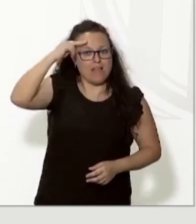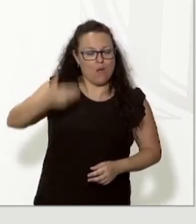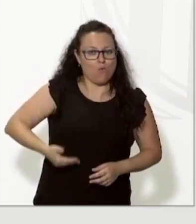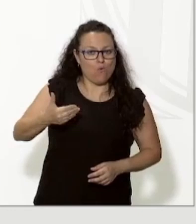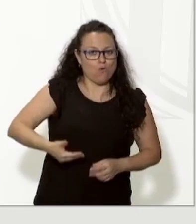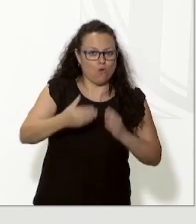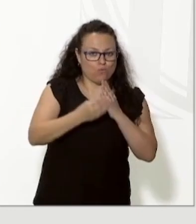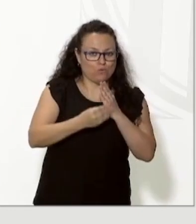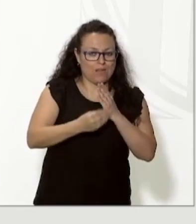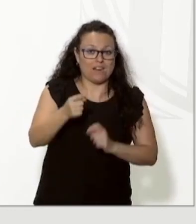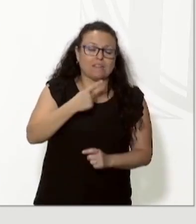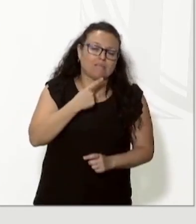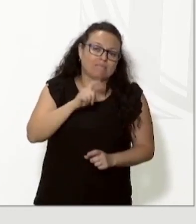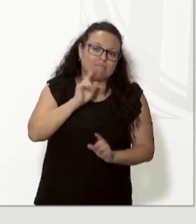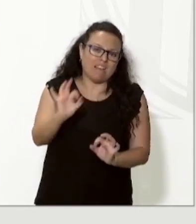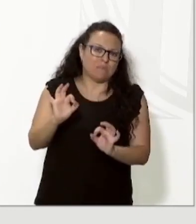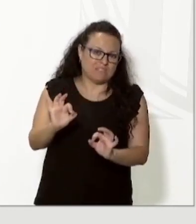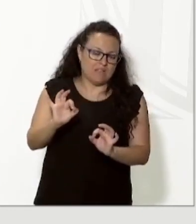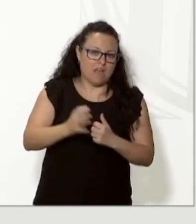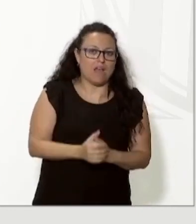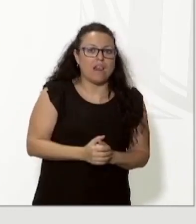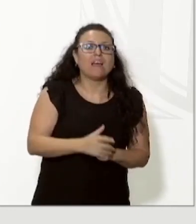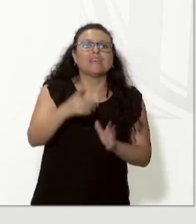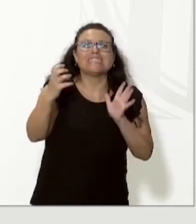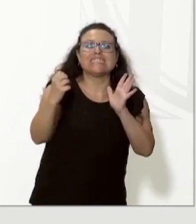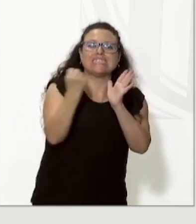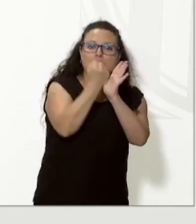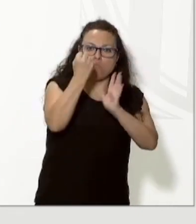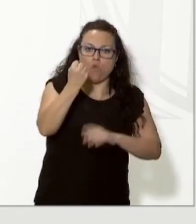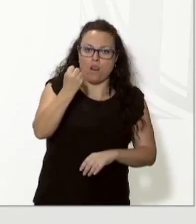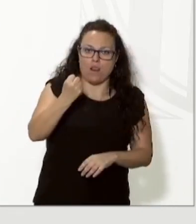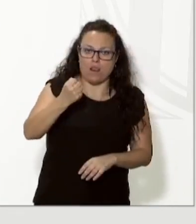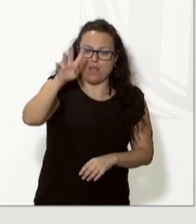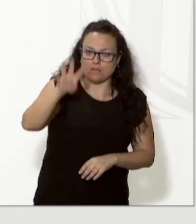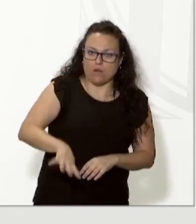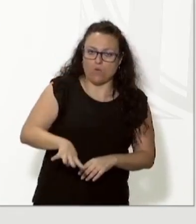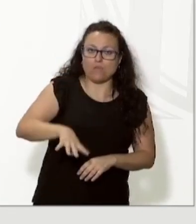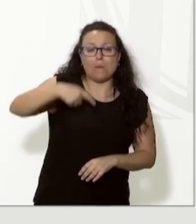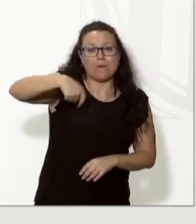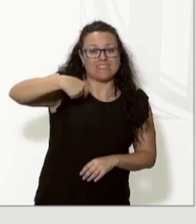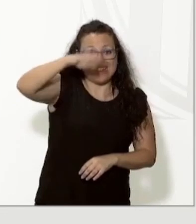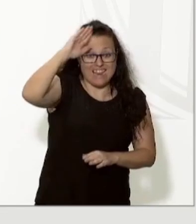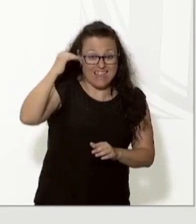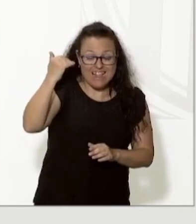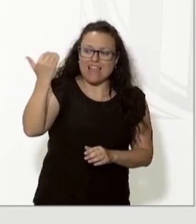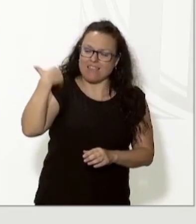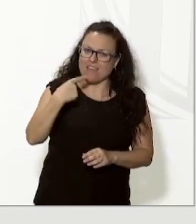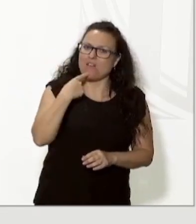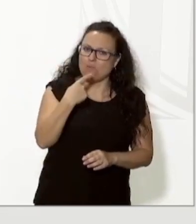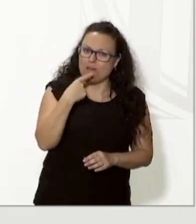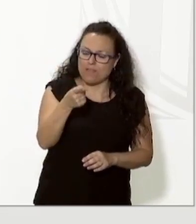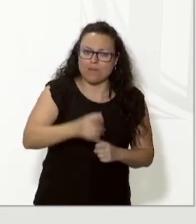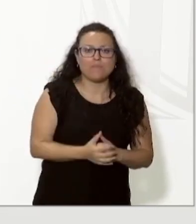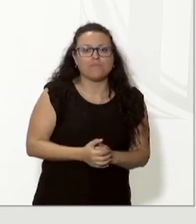Montserrat. Aquesta és una menció especial a un símbol nacional de Catalunya. El president Illa, precisament, va fer referència